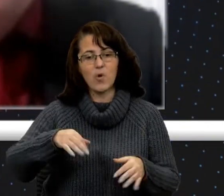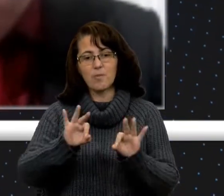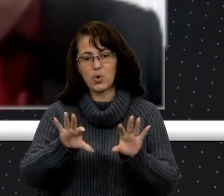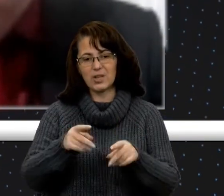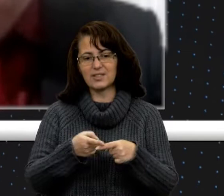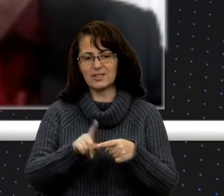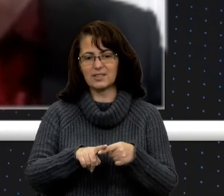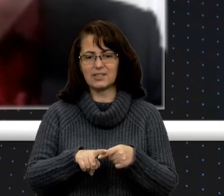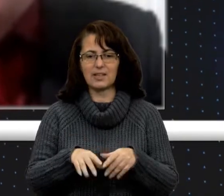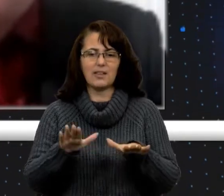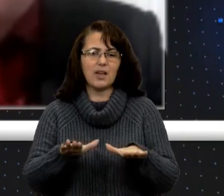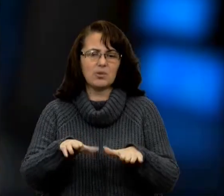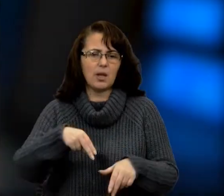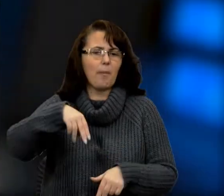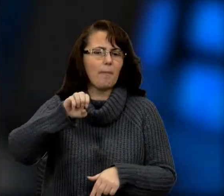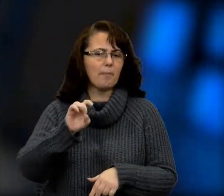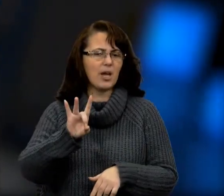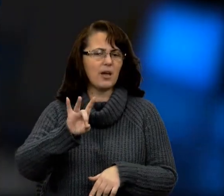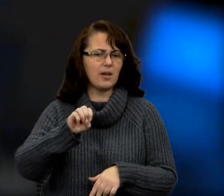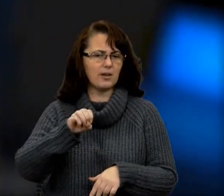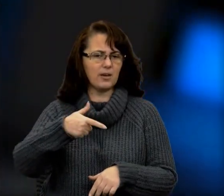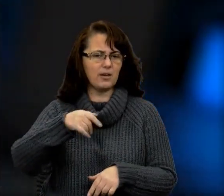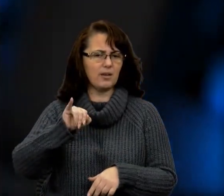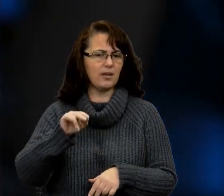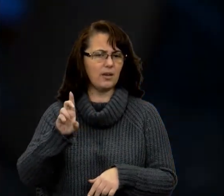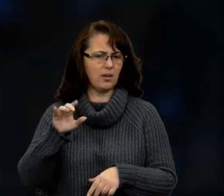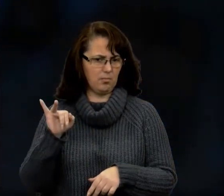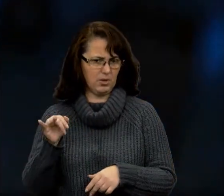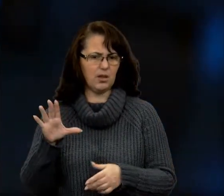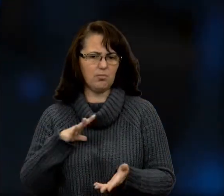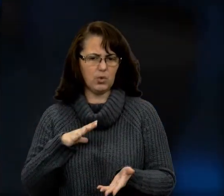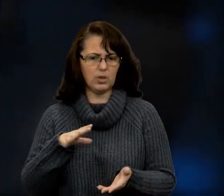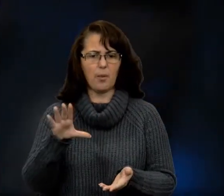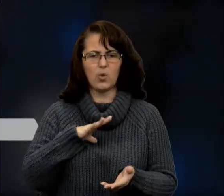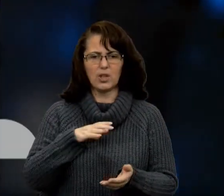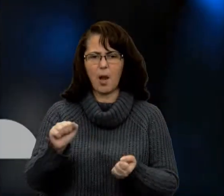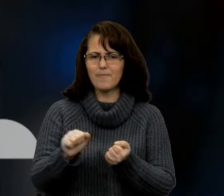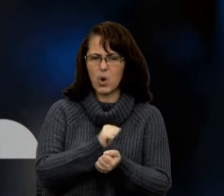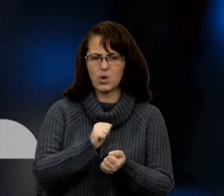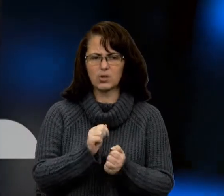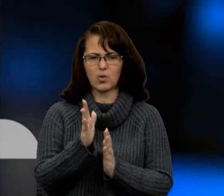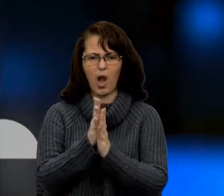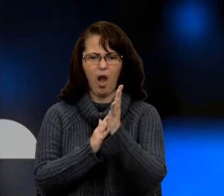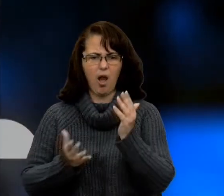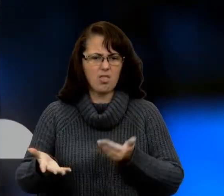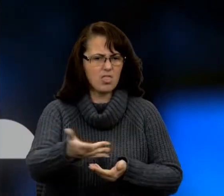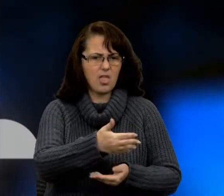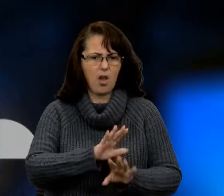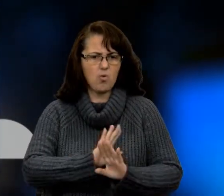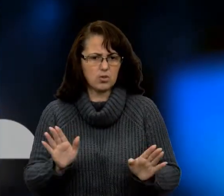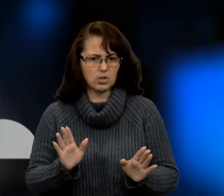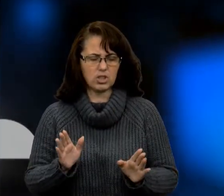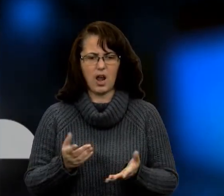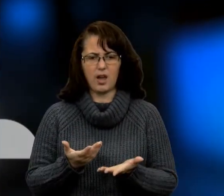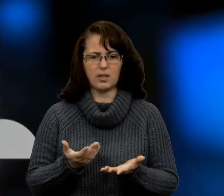місцях там перегиби якісь були. Була посуха, був рожай, велика популяція